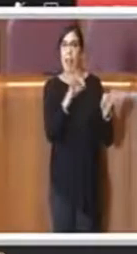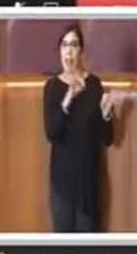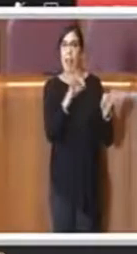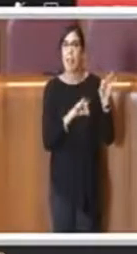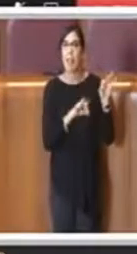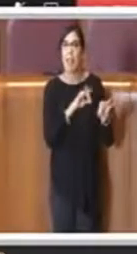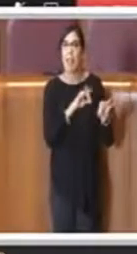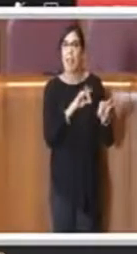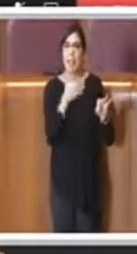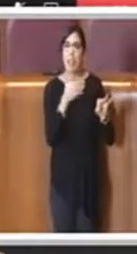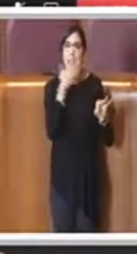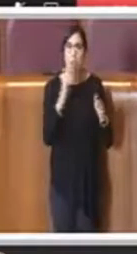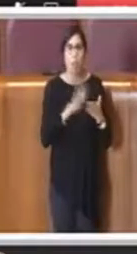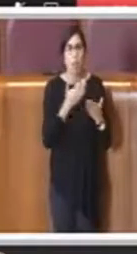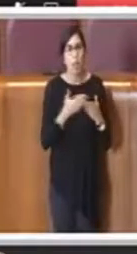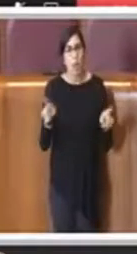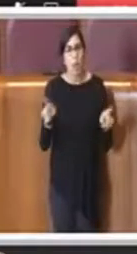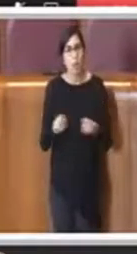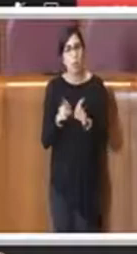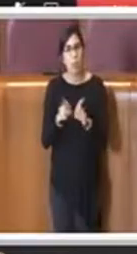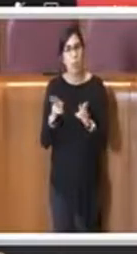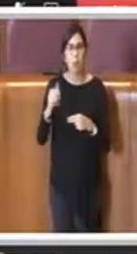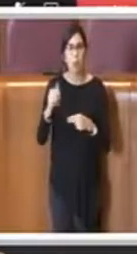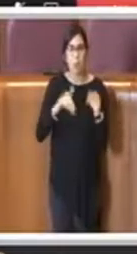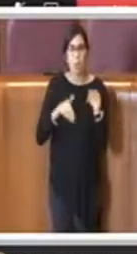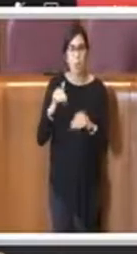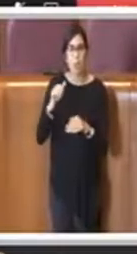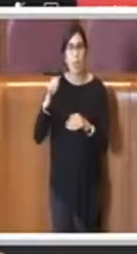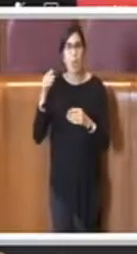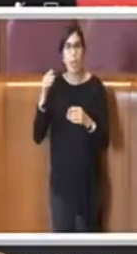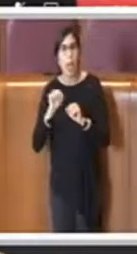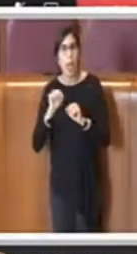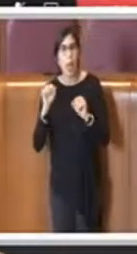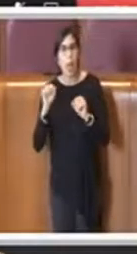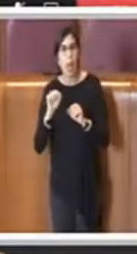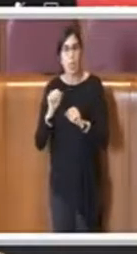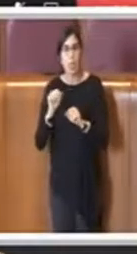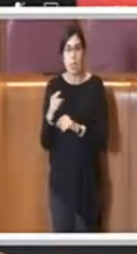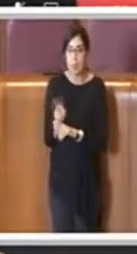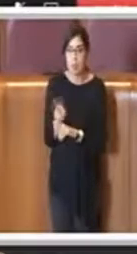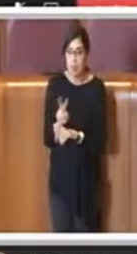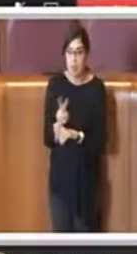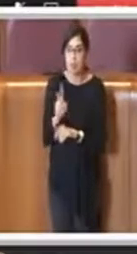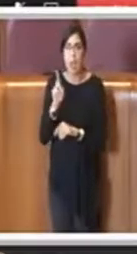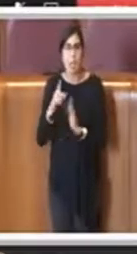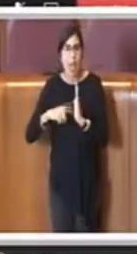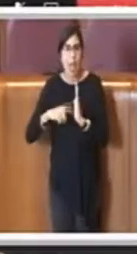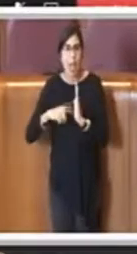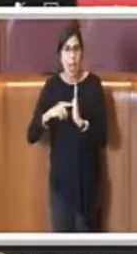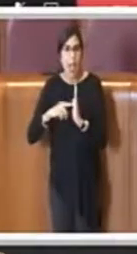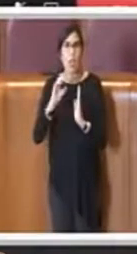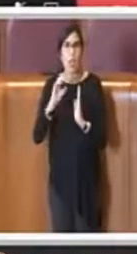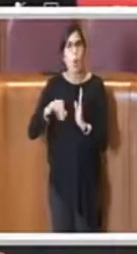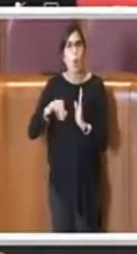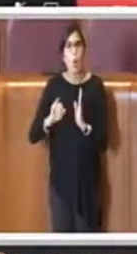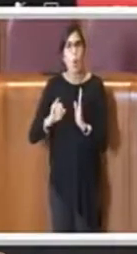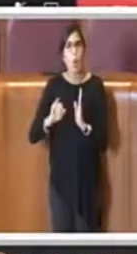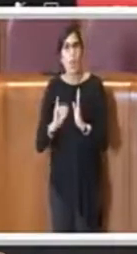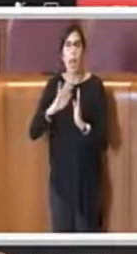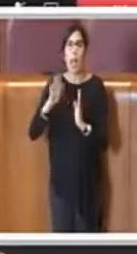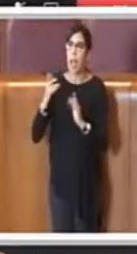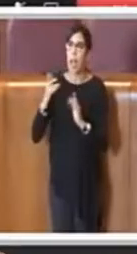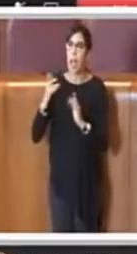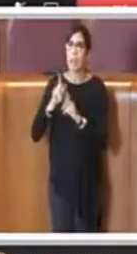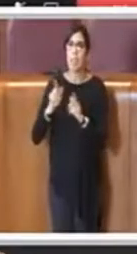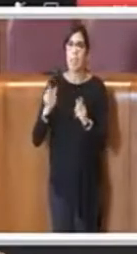e le piscine. Sono stati studiati dei protocolli per mesi le federazioni, il CONI e i soggetti hanno